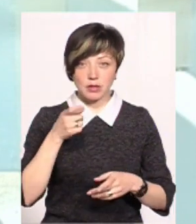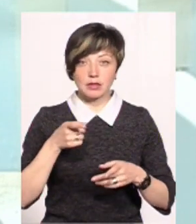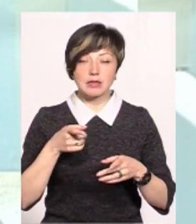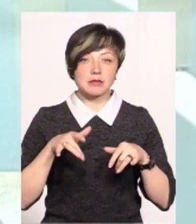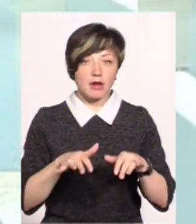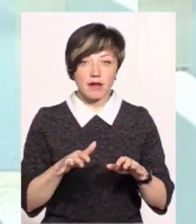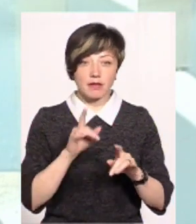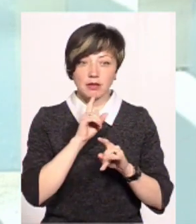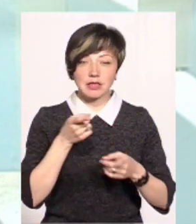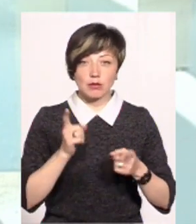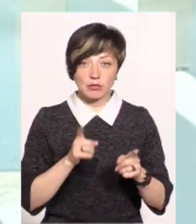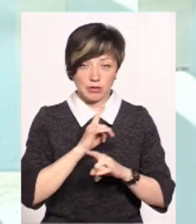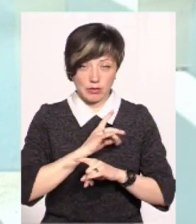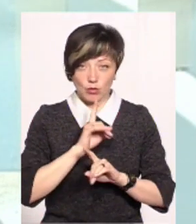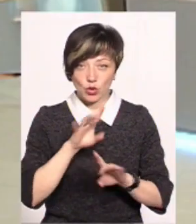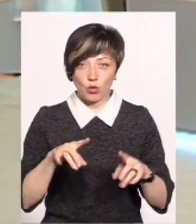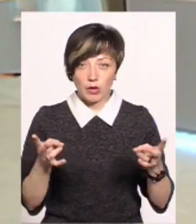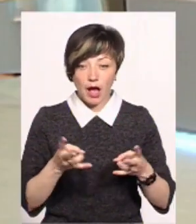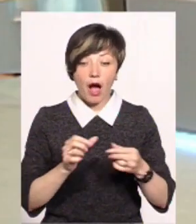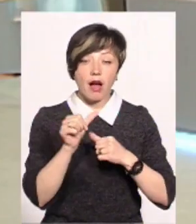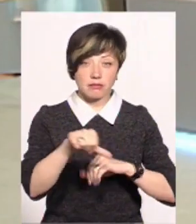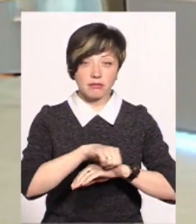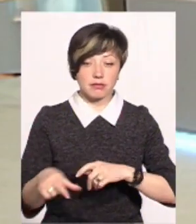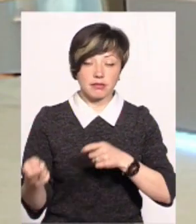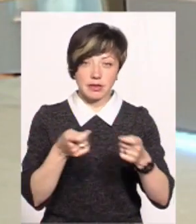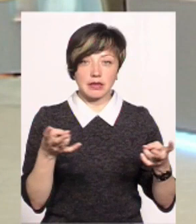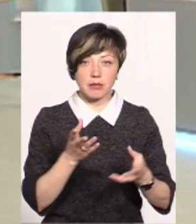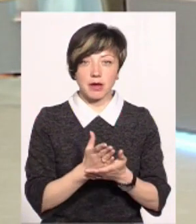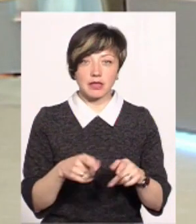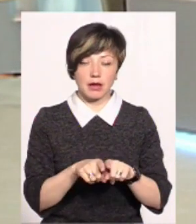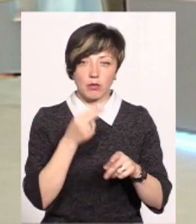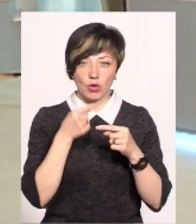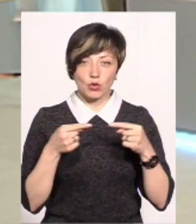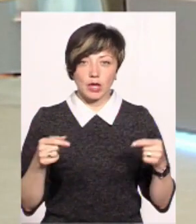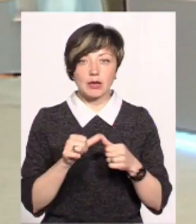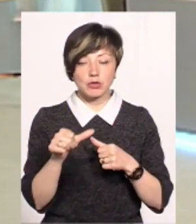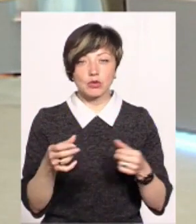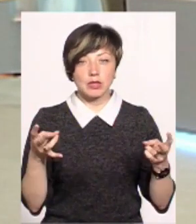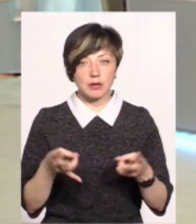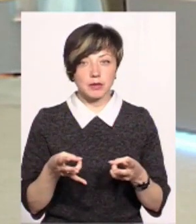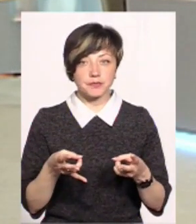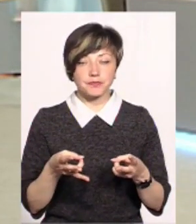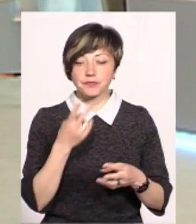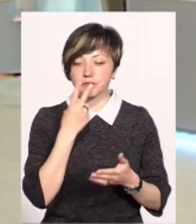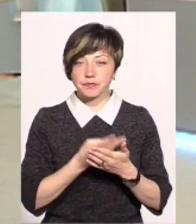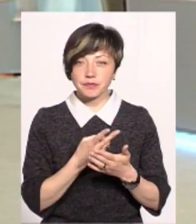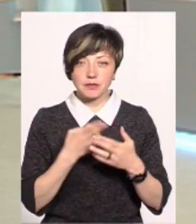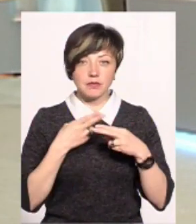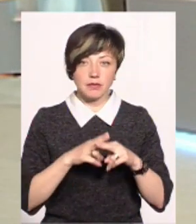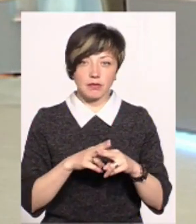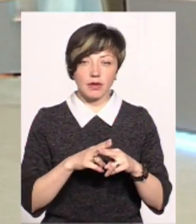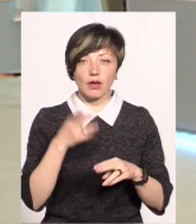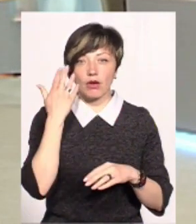справді на внутрішньому ринку не буде такого попиту. А на зовнішній ринку, то треба мати такий продукт. І крім цього, треба, звичайно, дивитися за